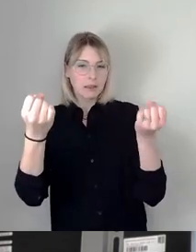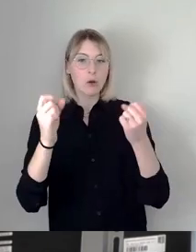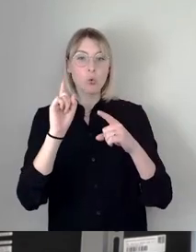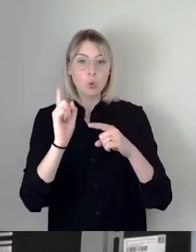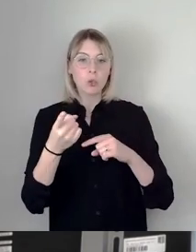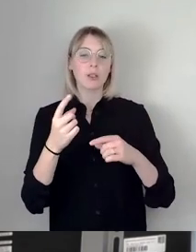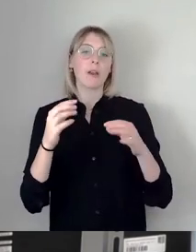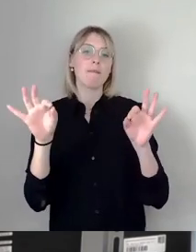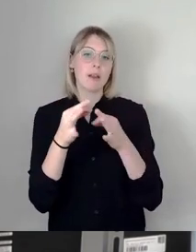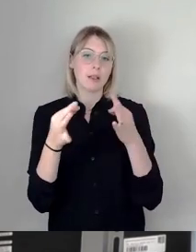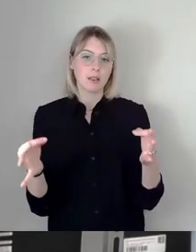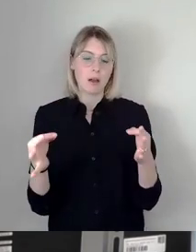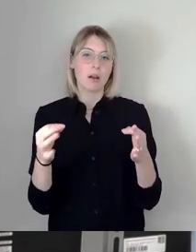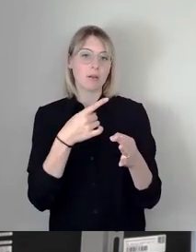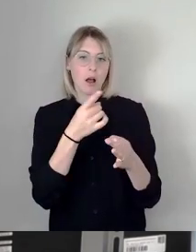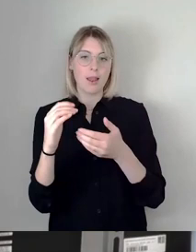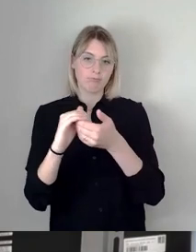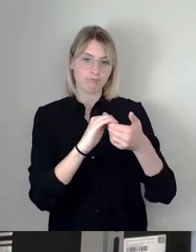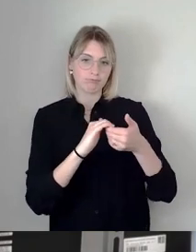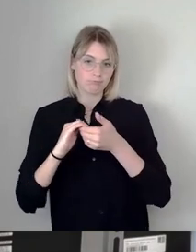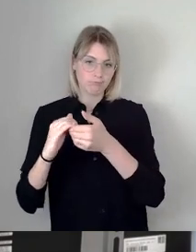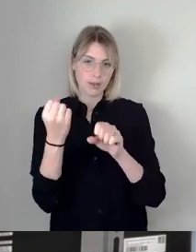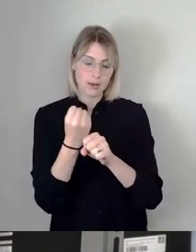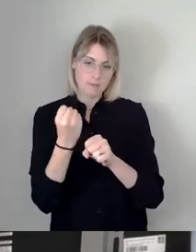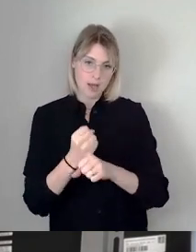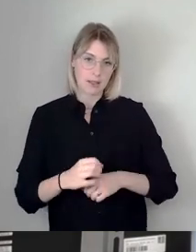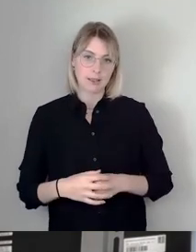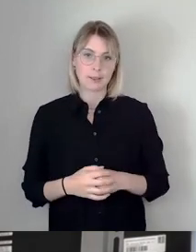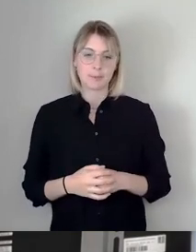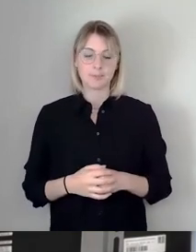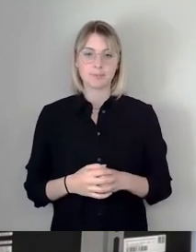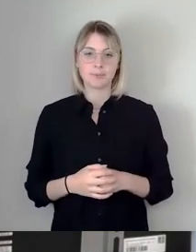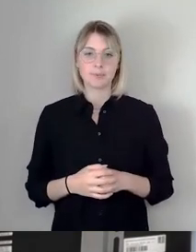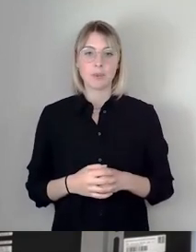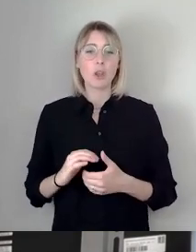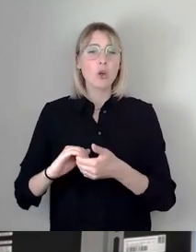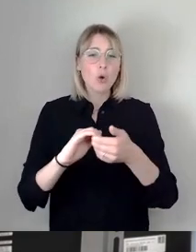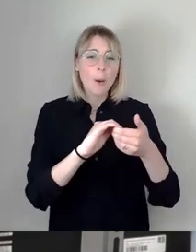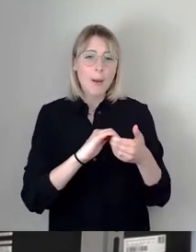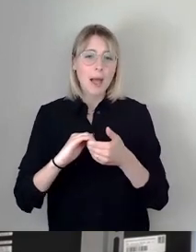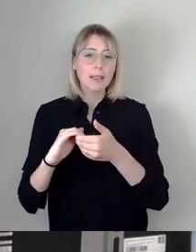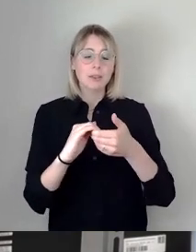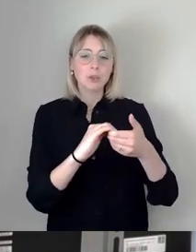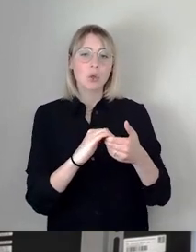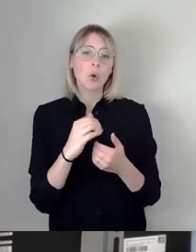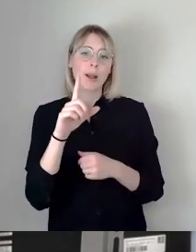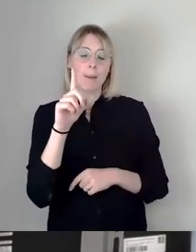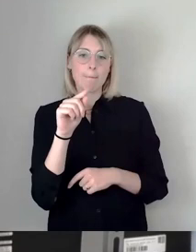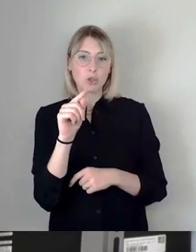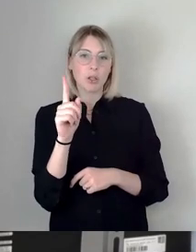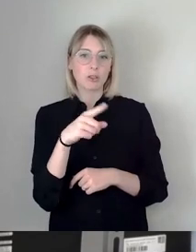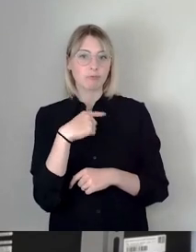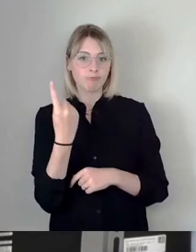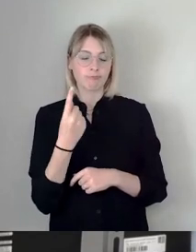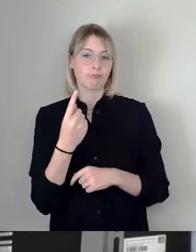im Sinne des Gemeinwohls zusammenzuarbeiten. Kooperation bedeutet dabei nicht, dass wir unsere Überzeugungen aufgeben